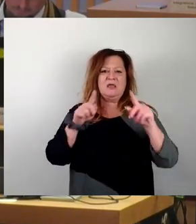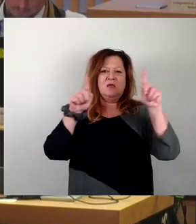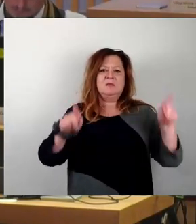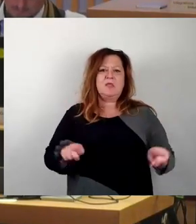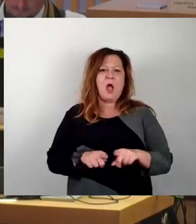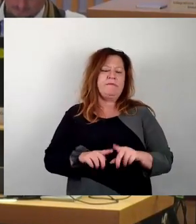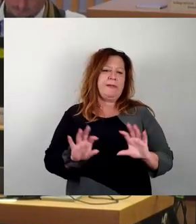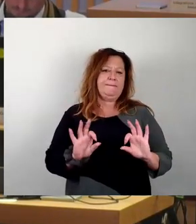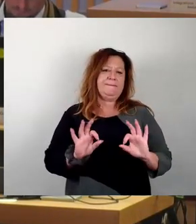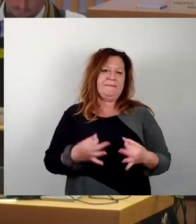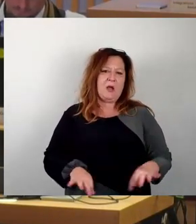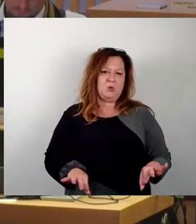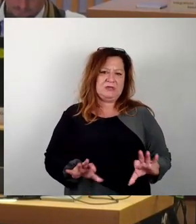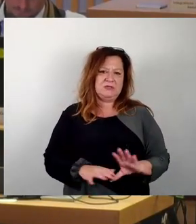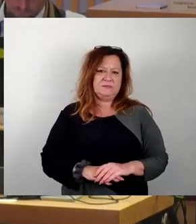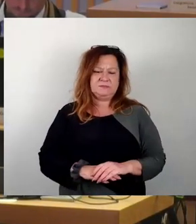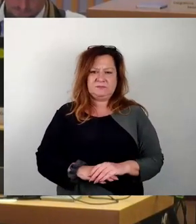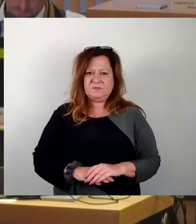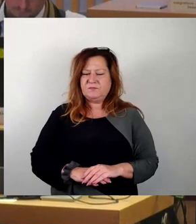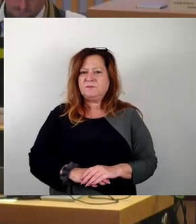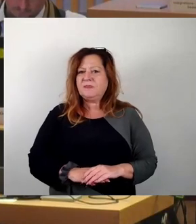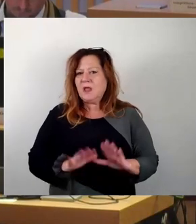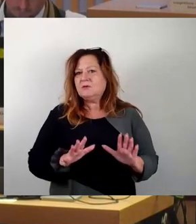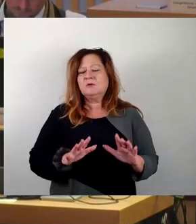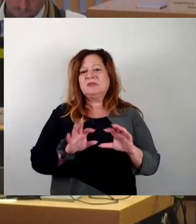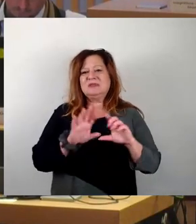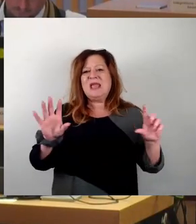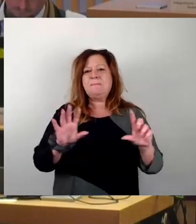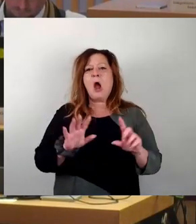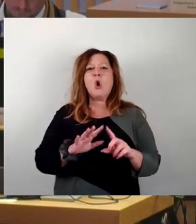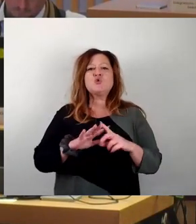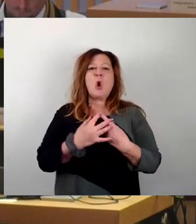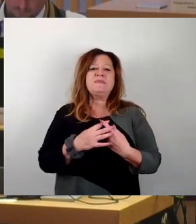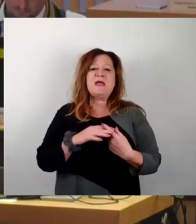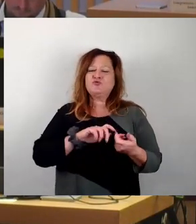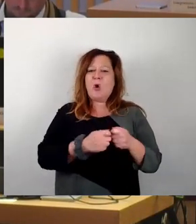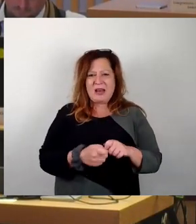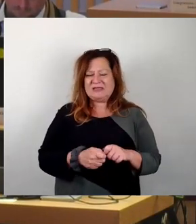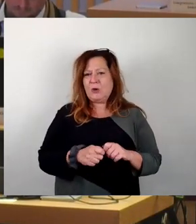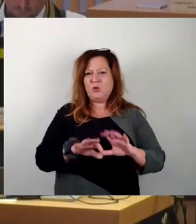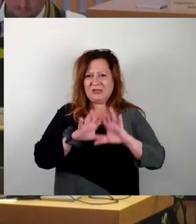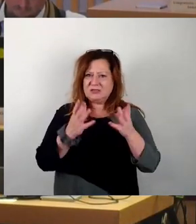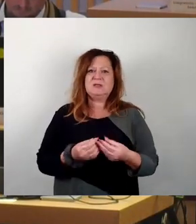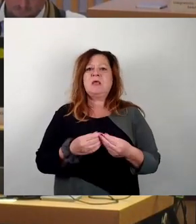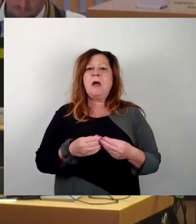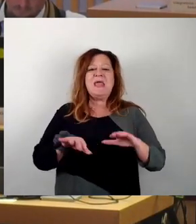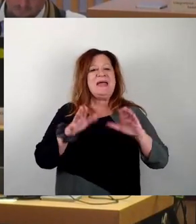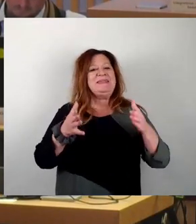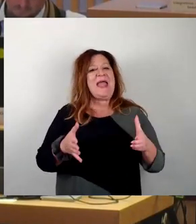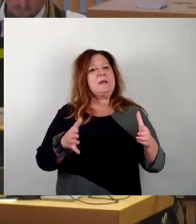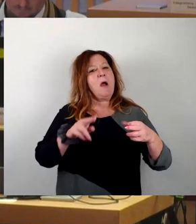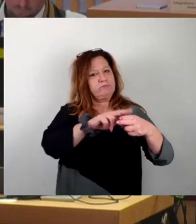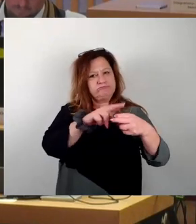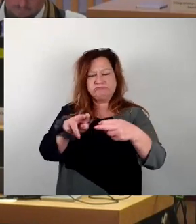Thema Kontextualisierung. Insgesamt die beiden Denkmale zu sanieren, halte ich für unbedingt notwendig.